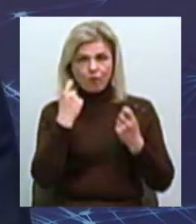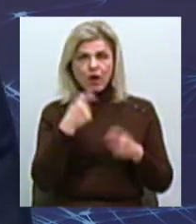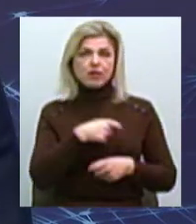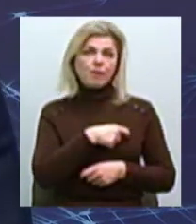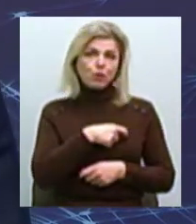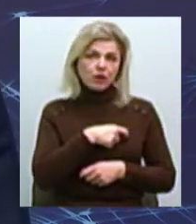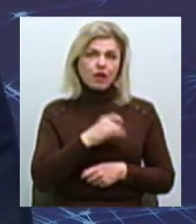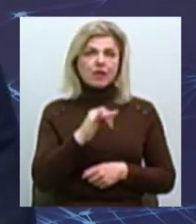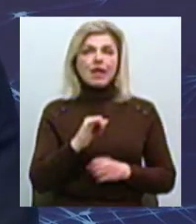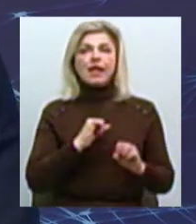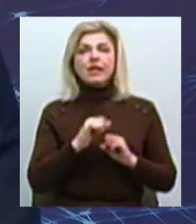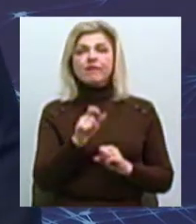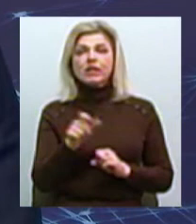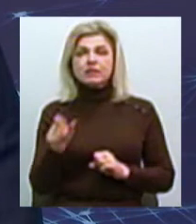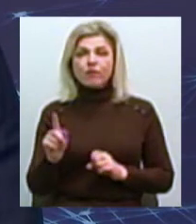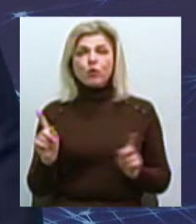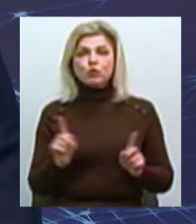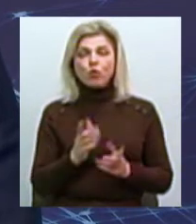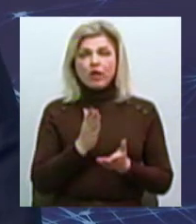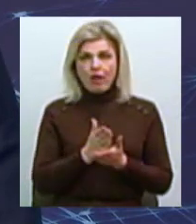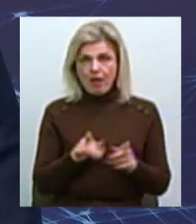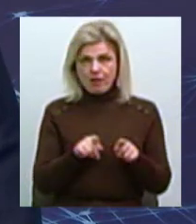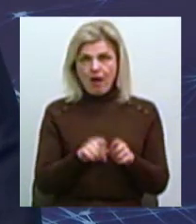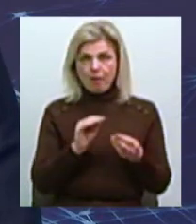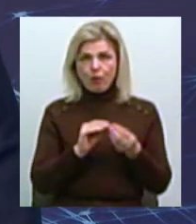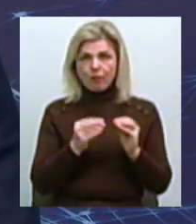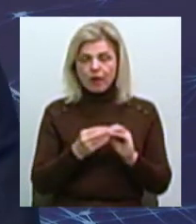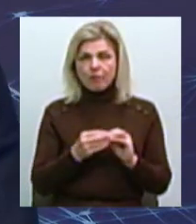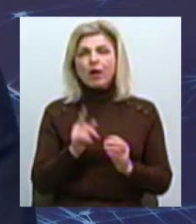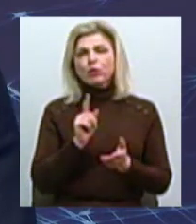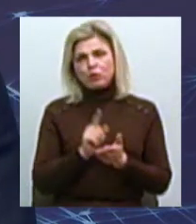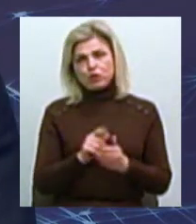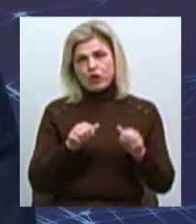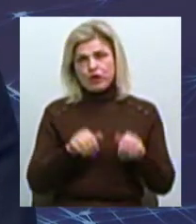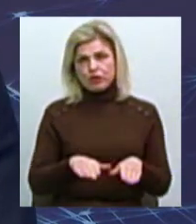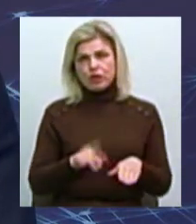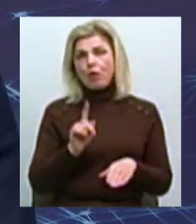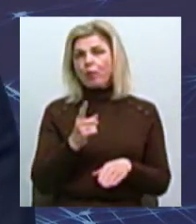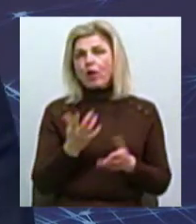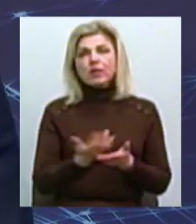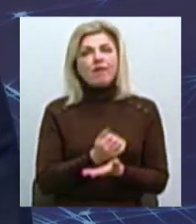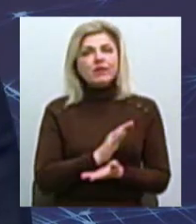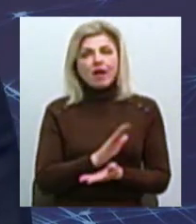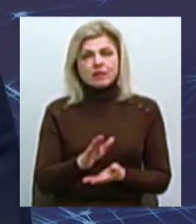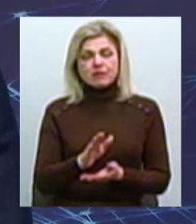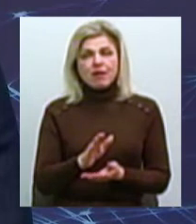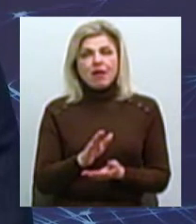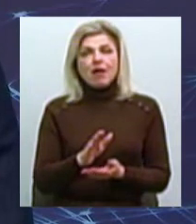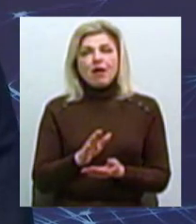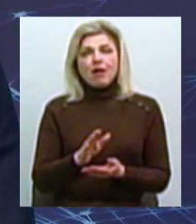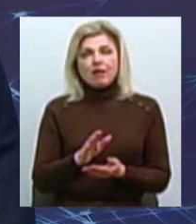корпус І керівництво про те, що є така проблема, і вона має бути вирішена, оскільки не вдасться її обійти